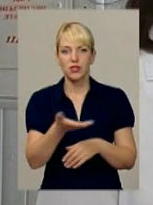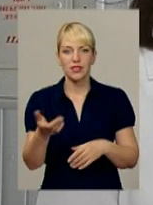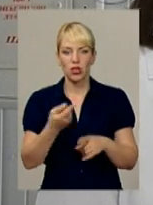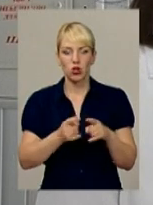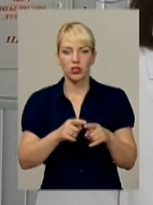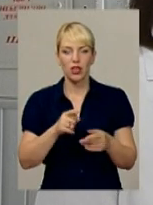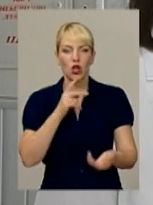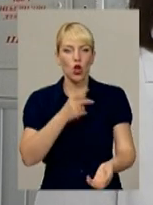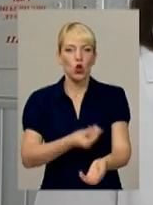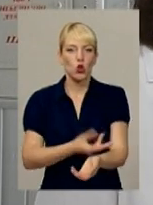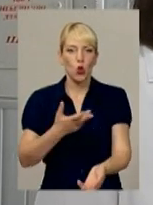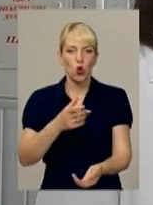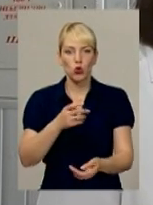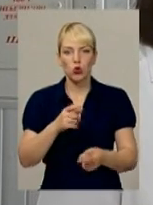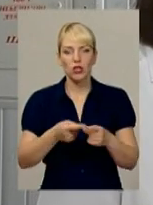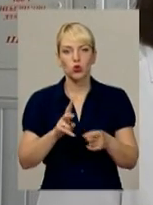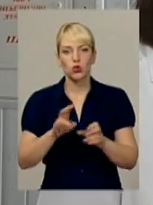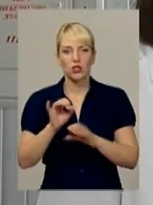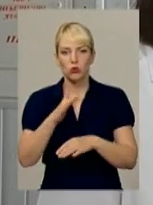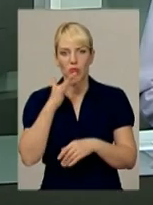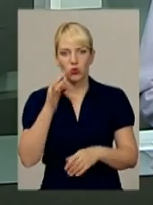донорами, які неодноразово здають кров.